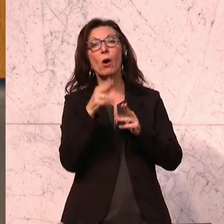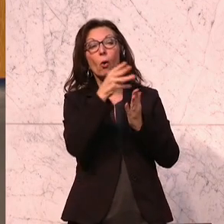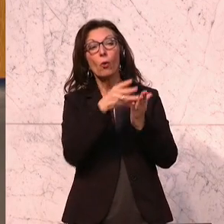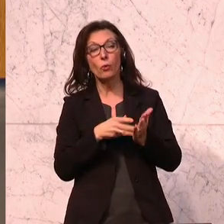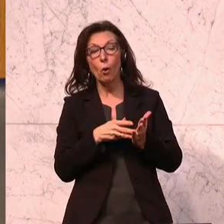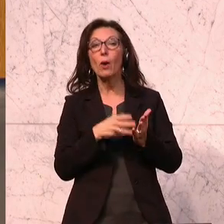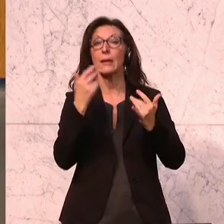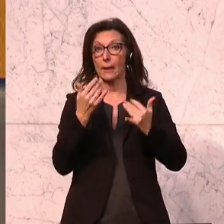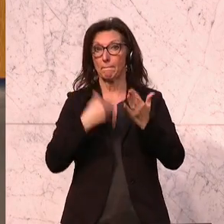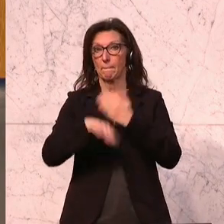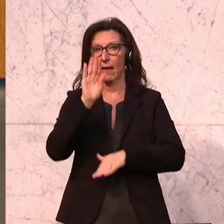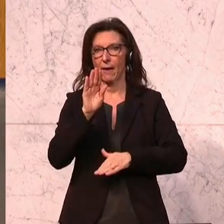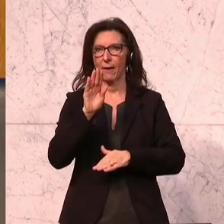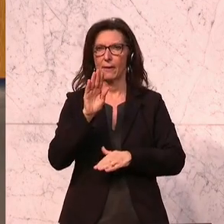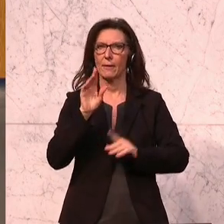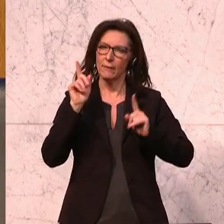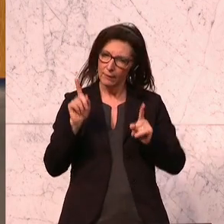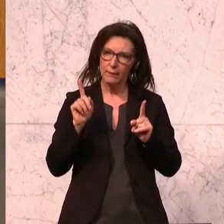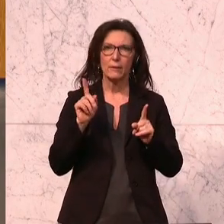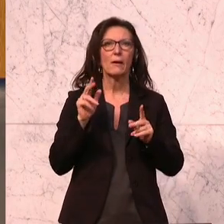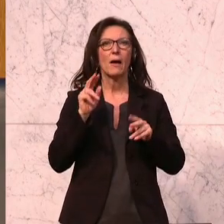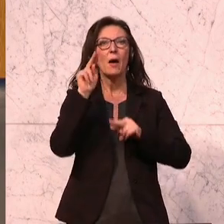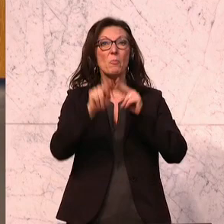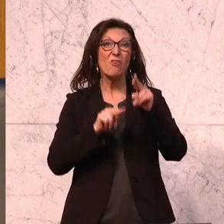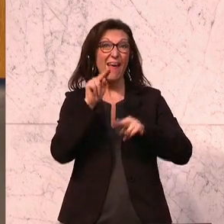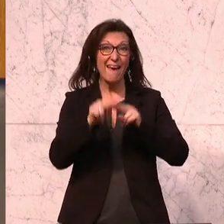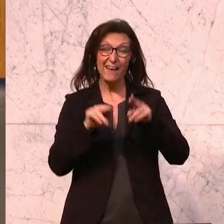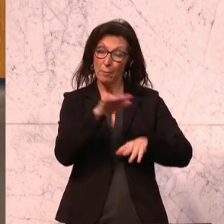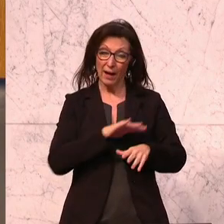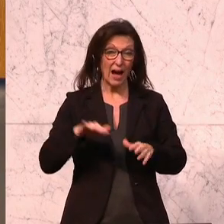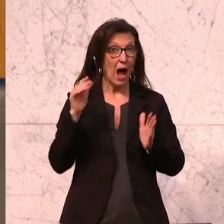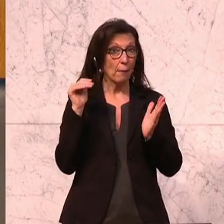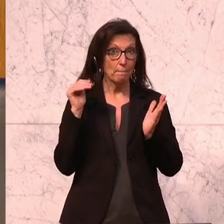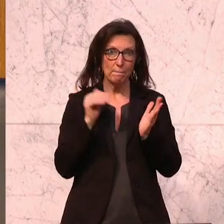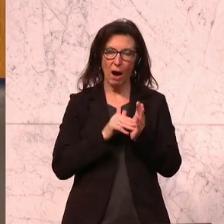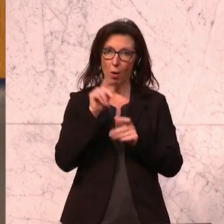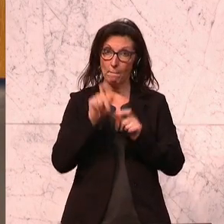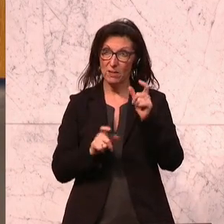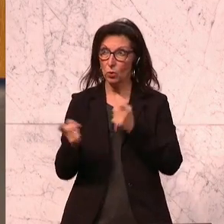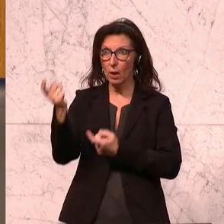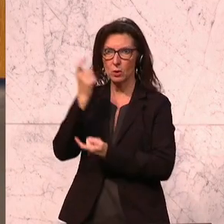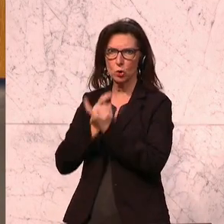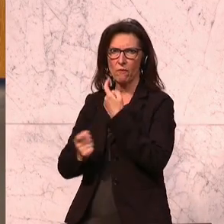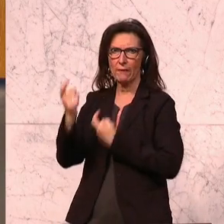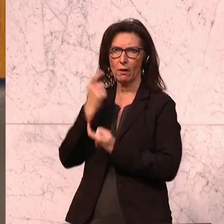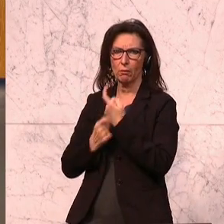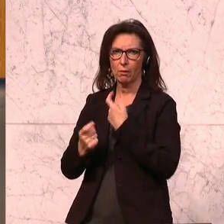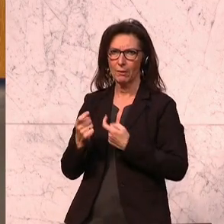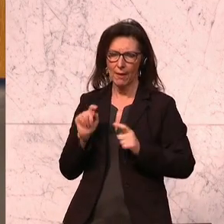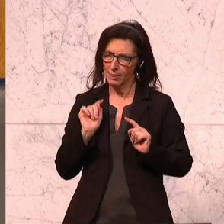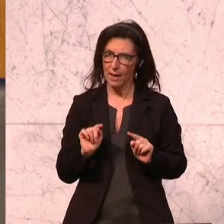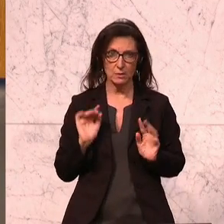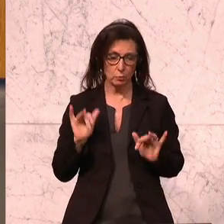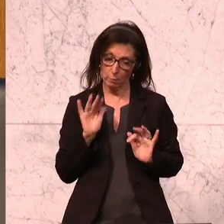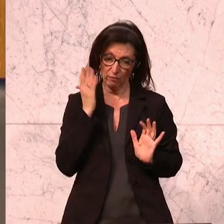Wir werden in der Pflege Zuwanderung brauchen. Das ist ein Punkt, den man nicht beiseite schieben kann. Es